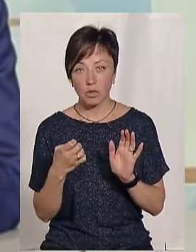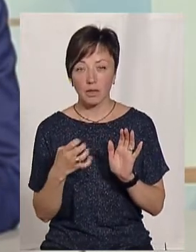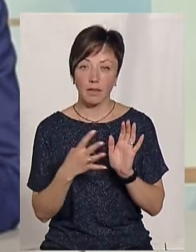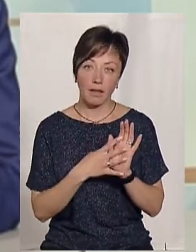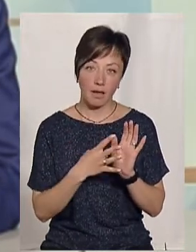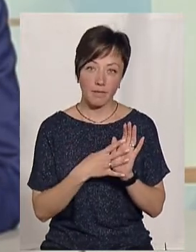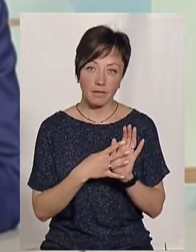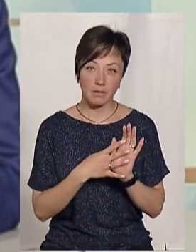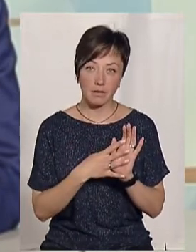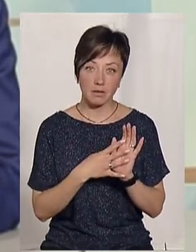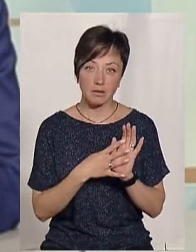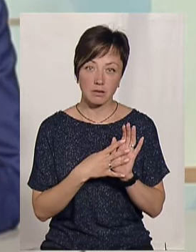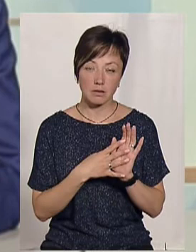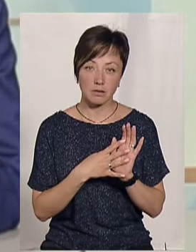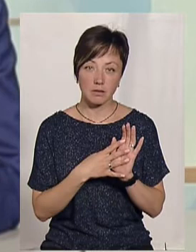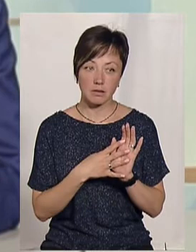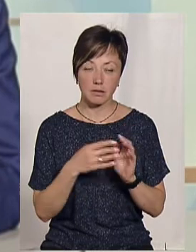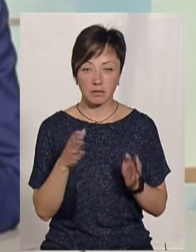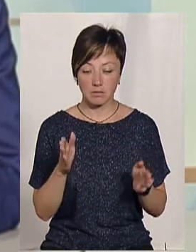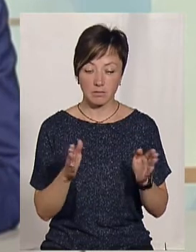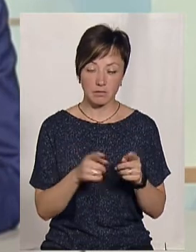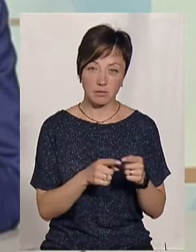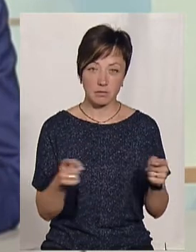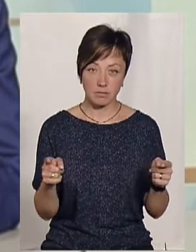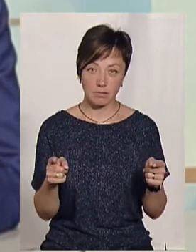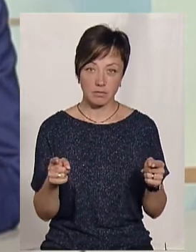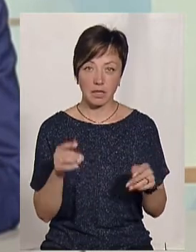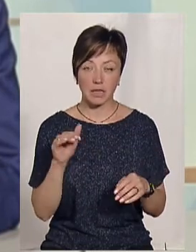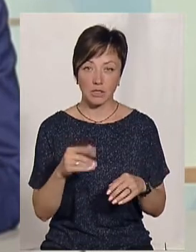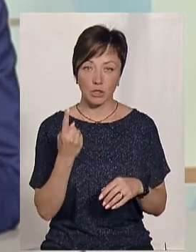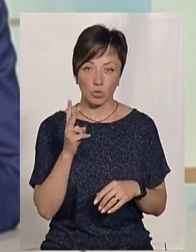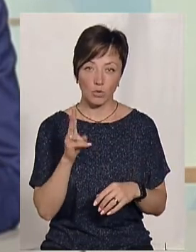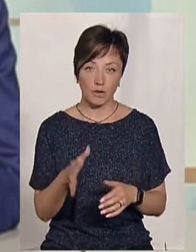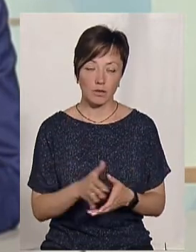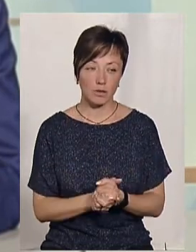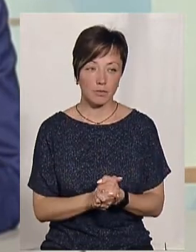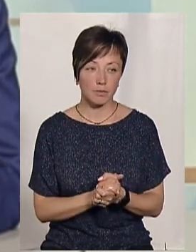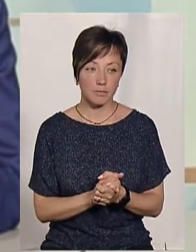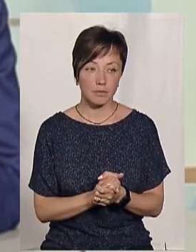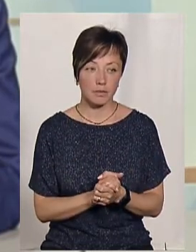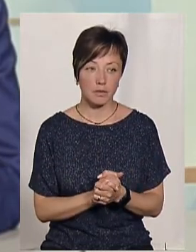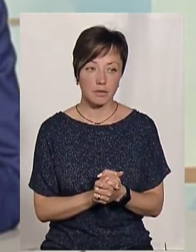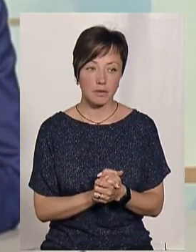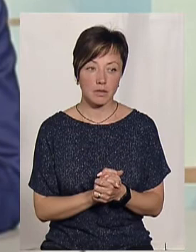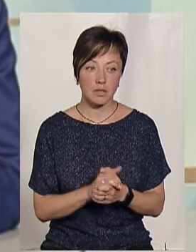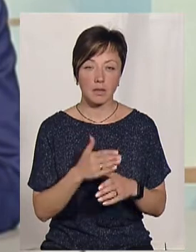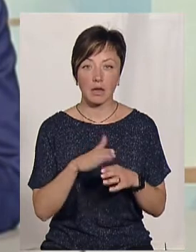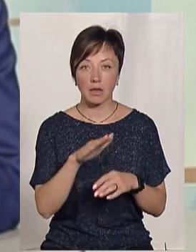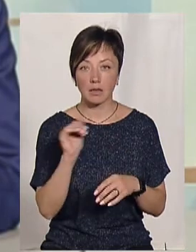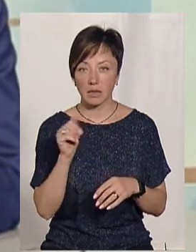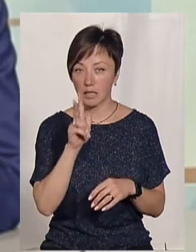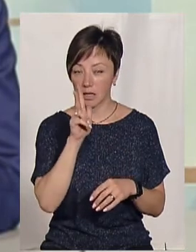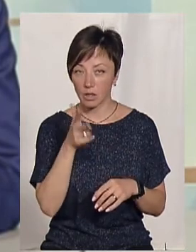9800, такі межі тисяч на одну квартиру. Ми взяли кредит на три